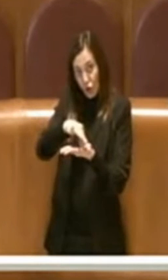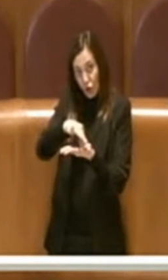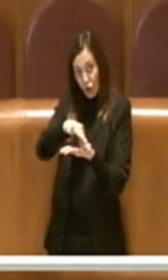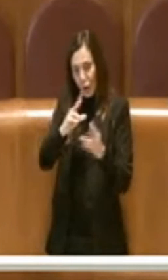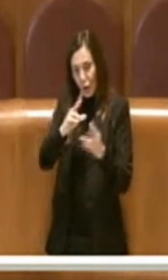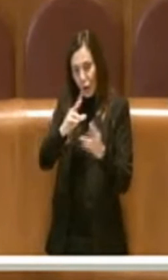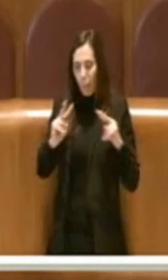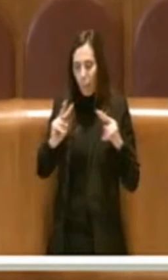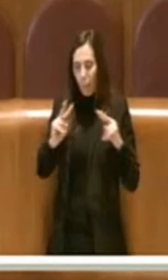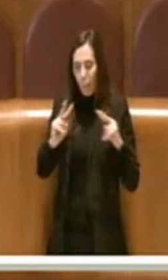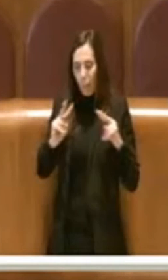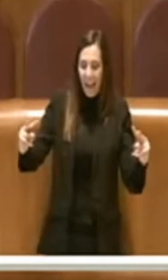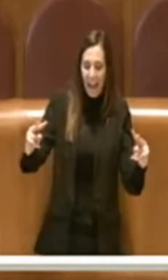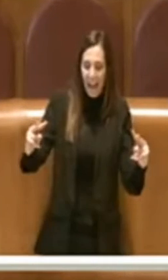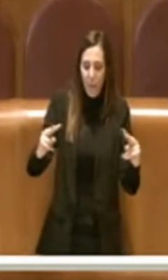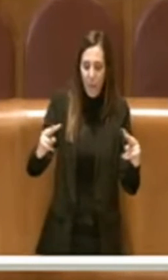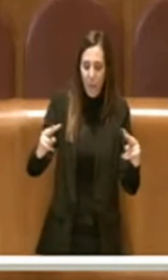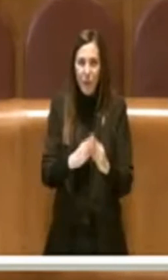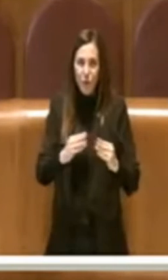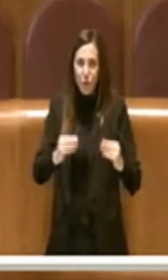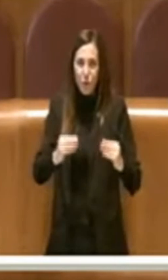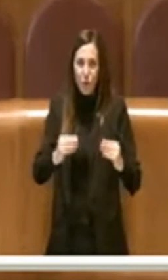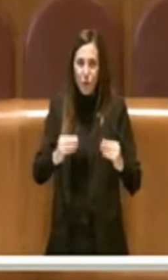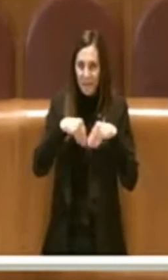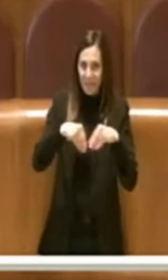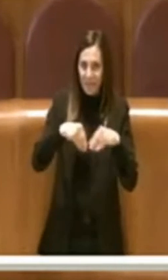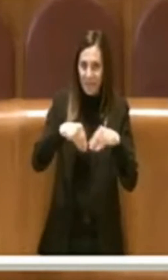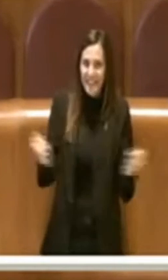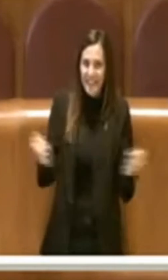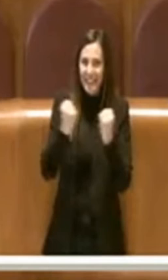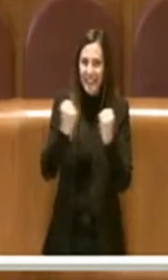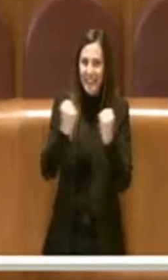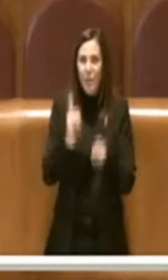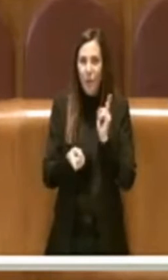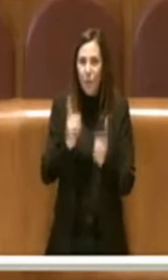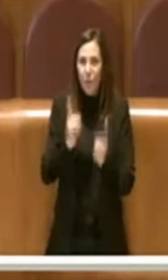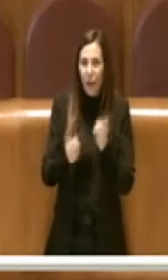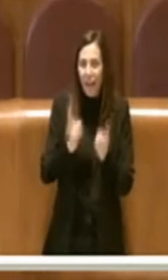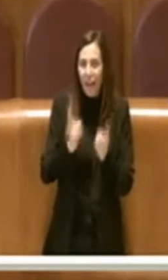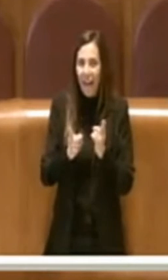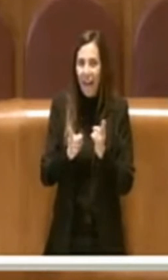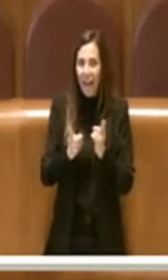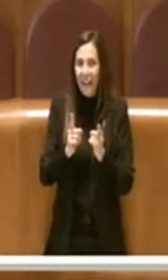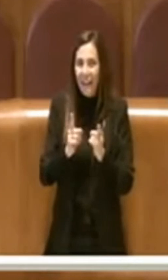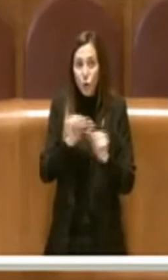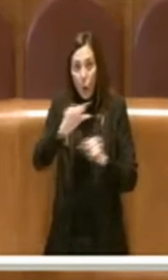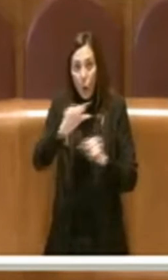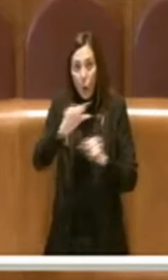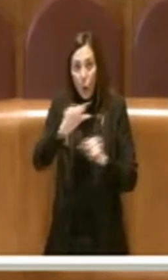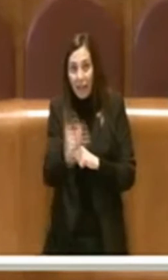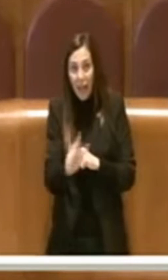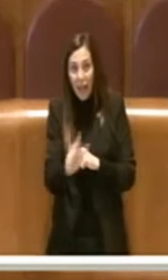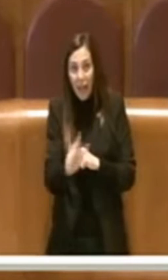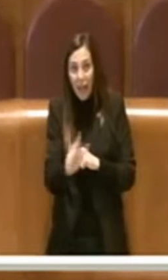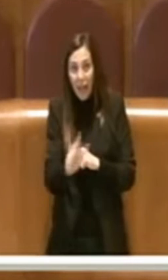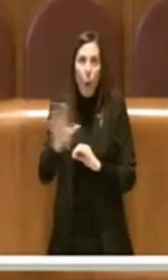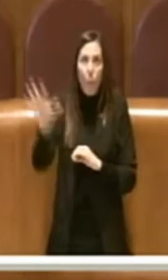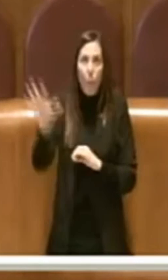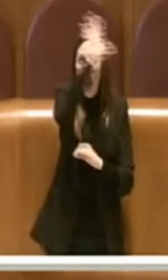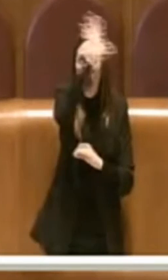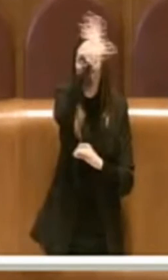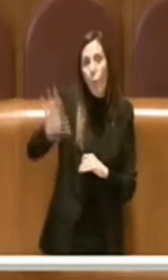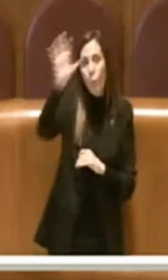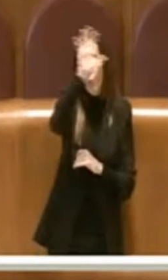panorama degli strumenti di partecipazione e di iniziativa popolare a livello anche non solo italiano ma anche europeo in quanto